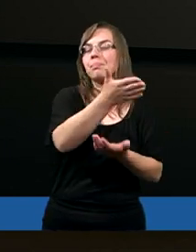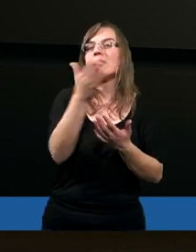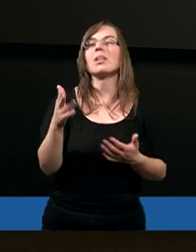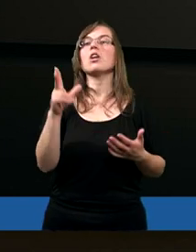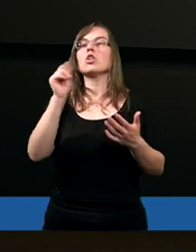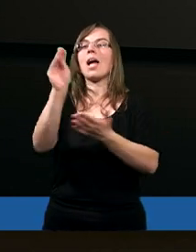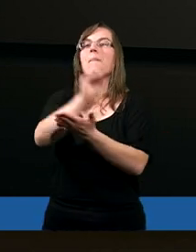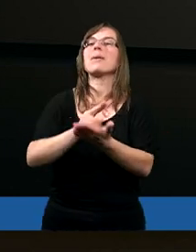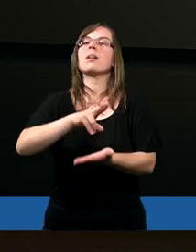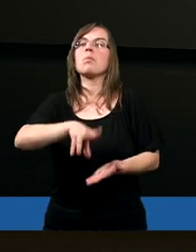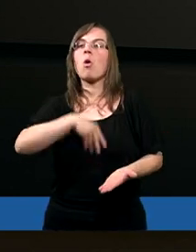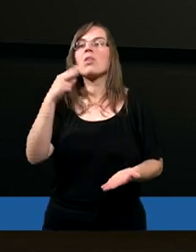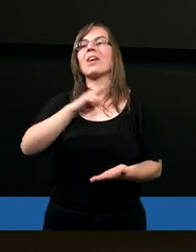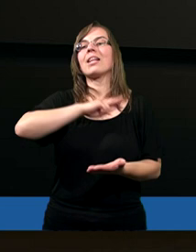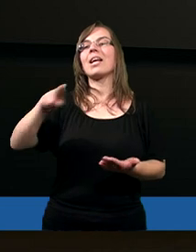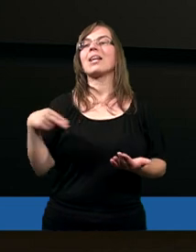że Pismo Święte na przykład